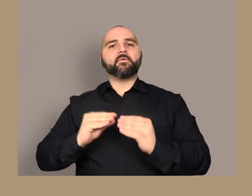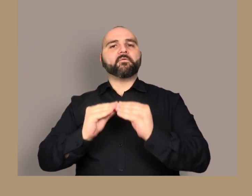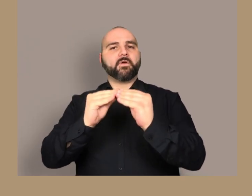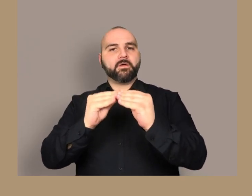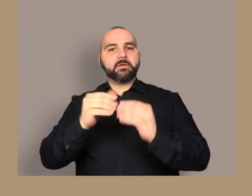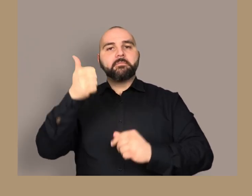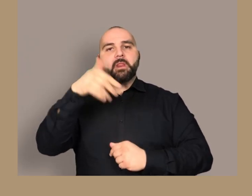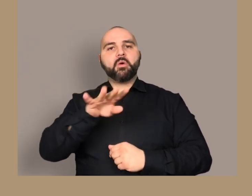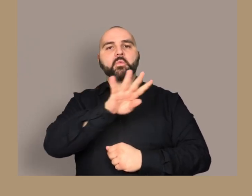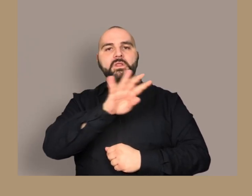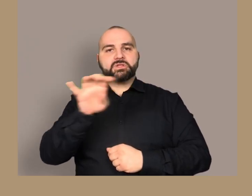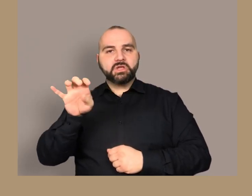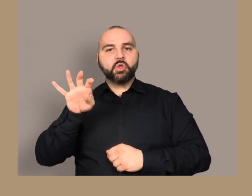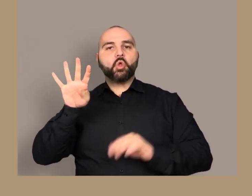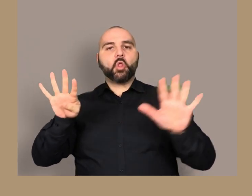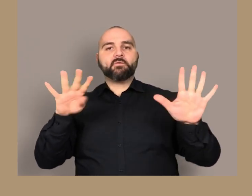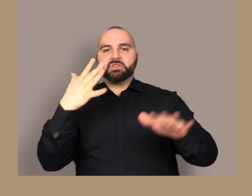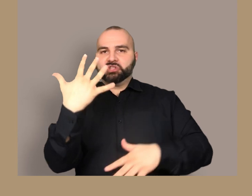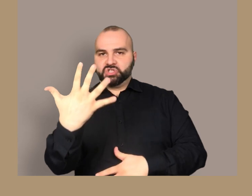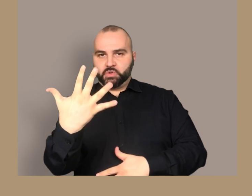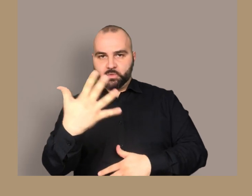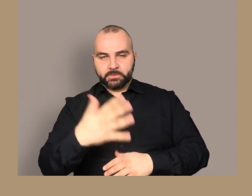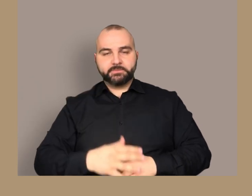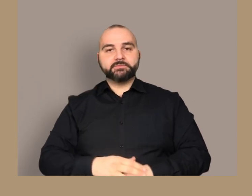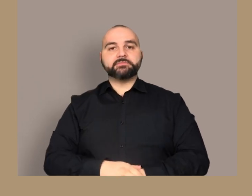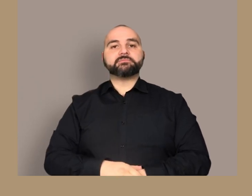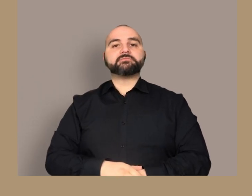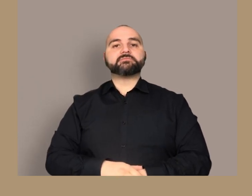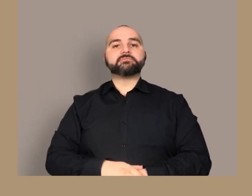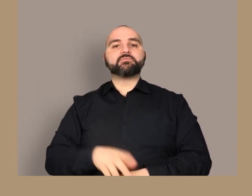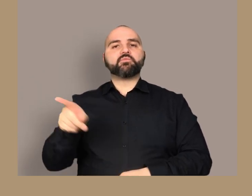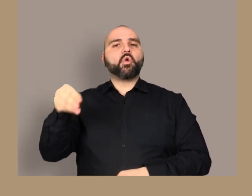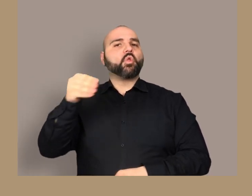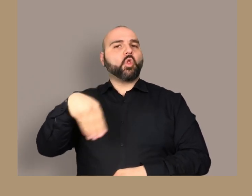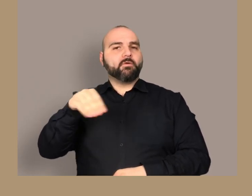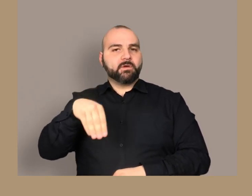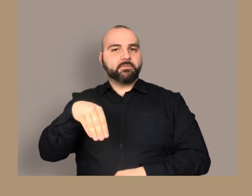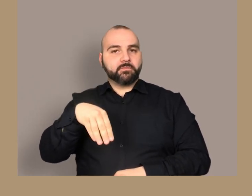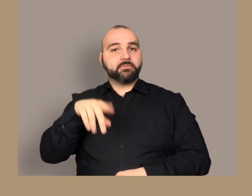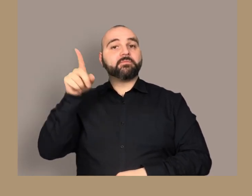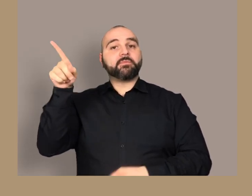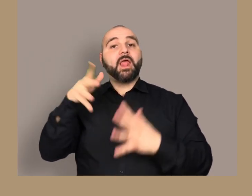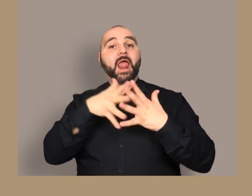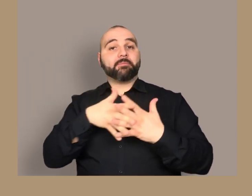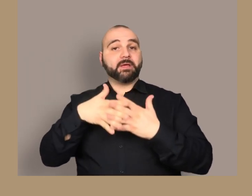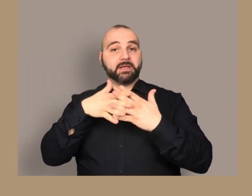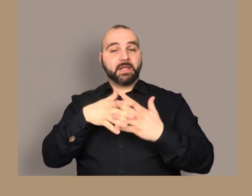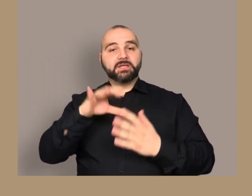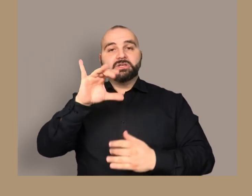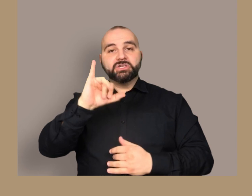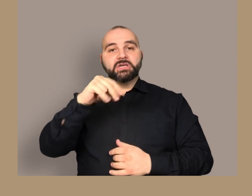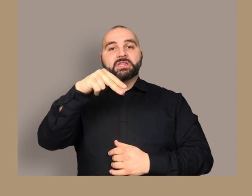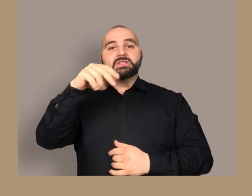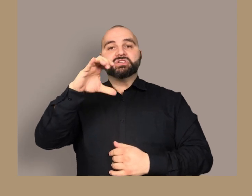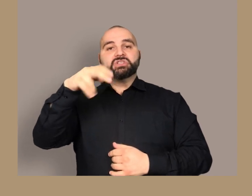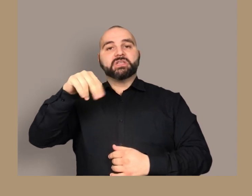x 46,6 Cincinnati Cincinnati Art Museum Becquesto Mary and